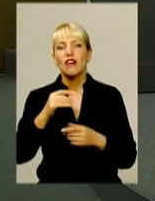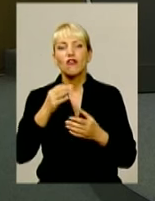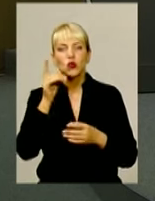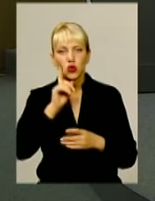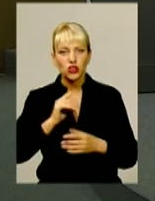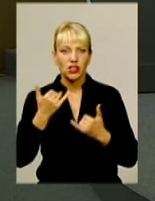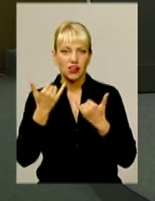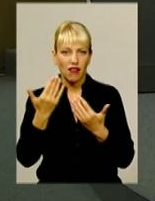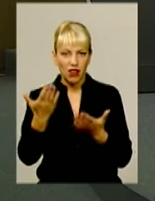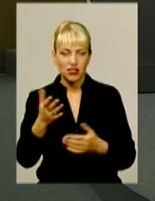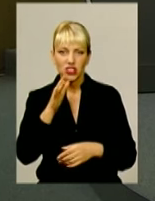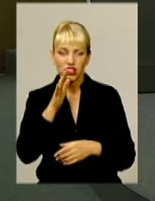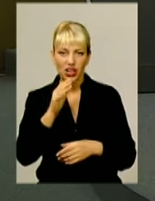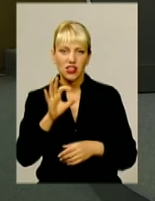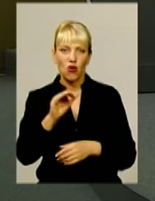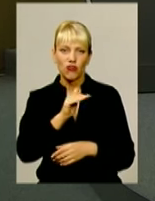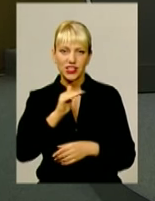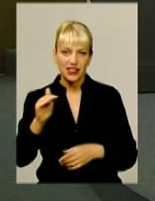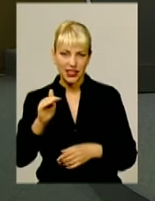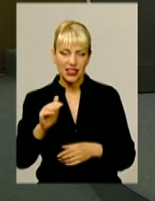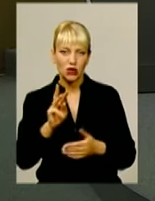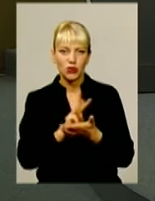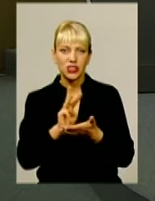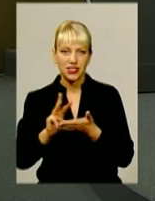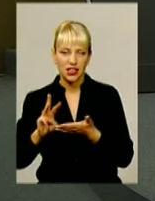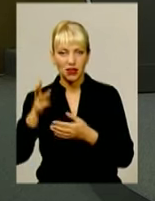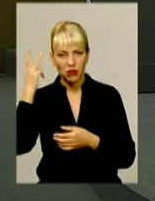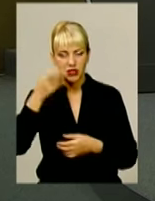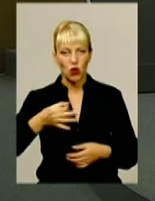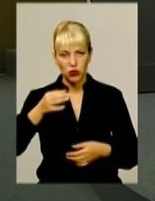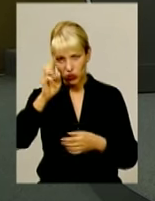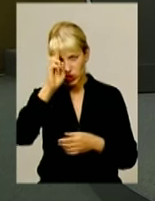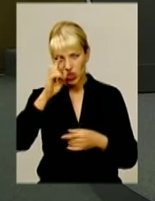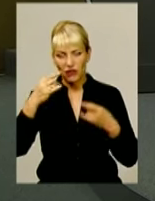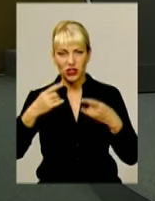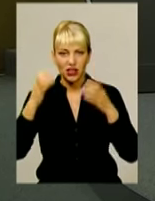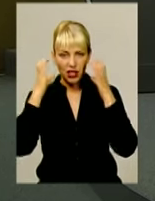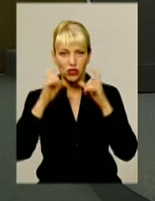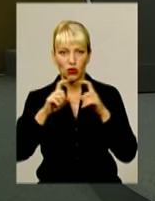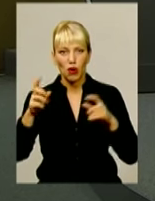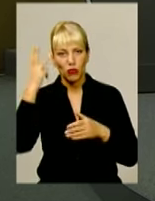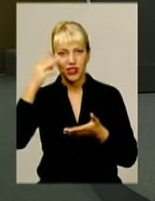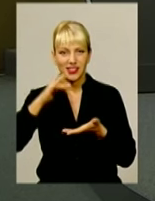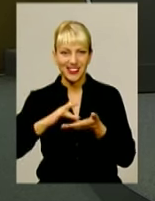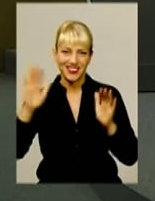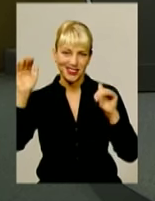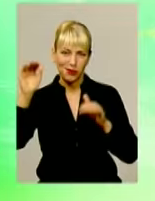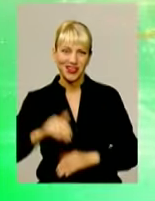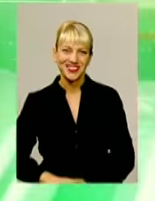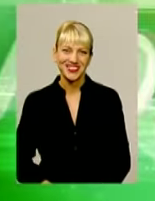час на офіційному сайті Хмельницької обласної державної телерадіокомпанії «Поділля-Центр». На все добре.